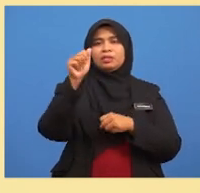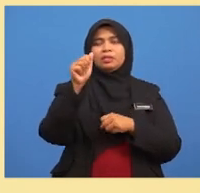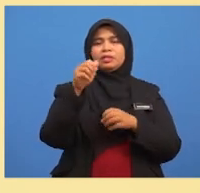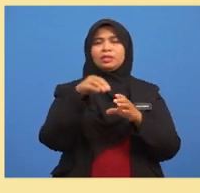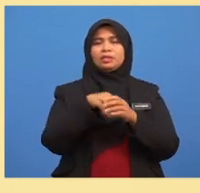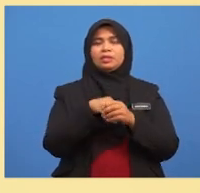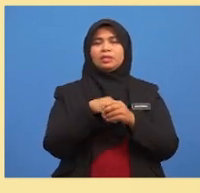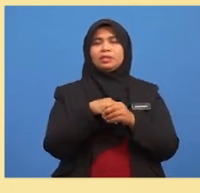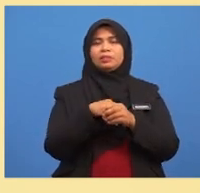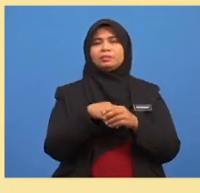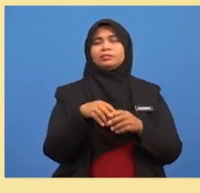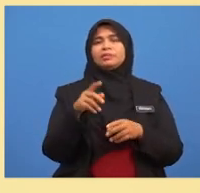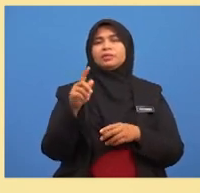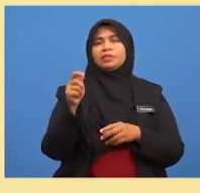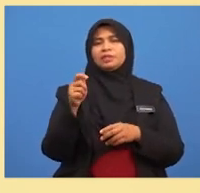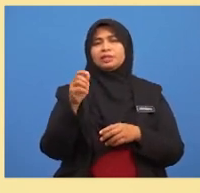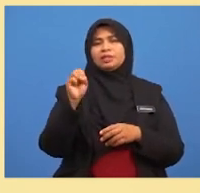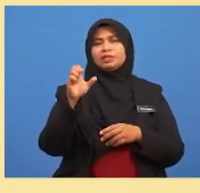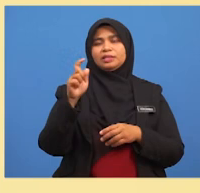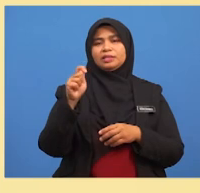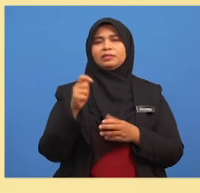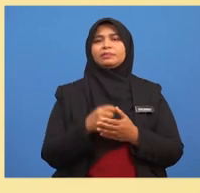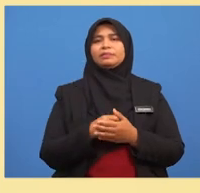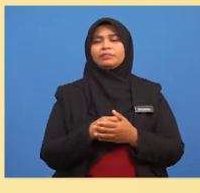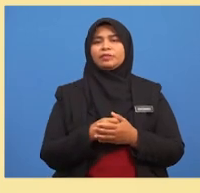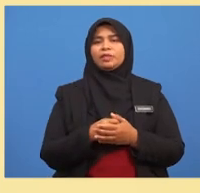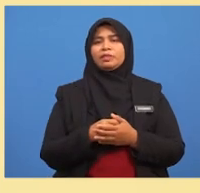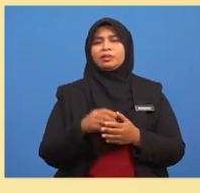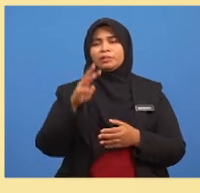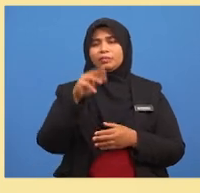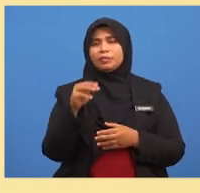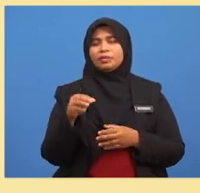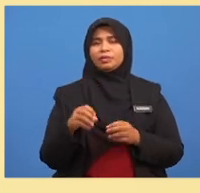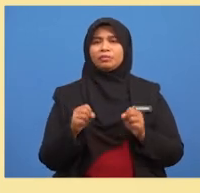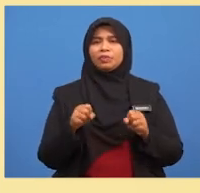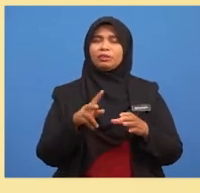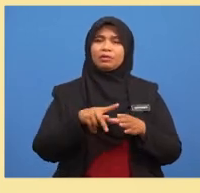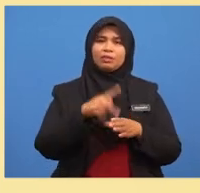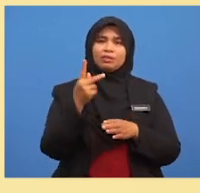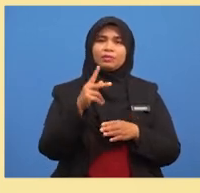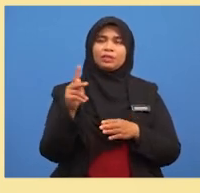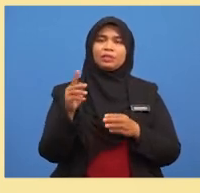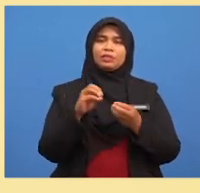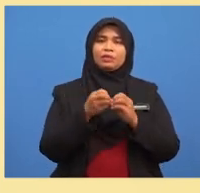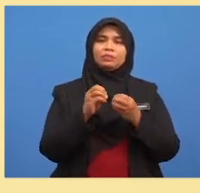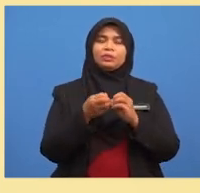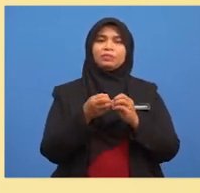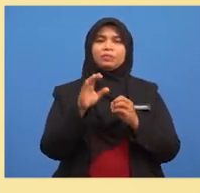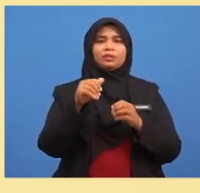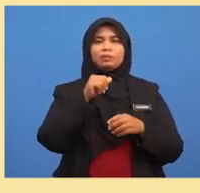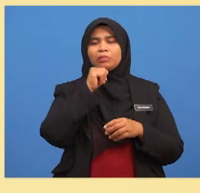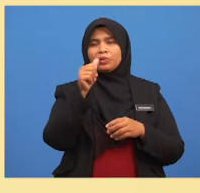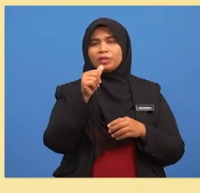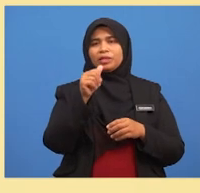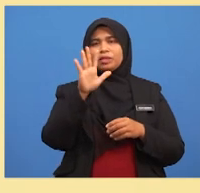dalam tata tanda set Untuk itu, murid boleh mengeluarkan nombor-nombor